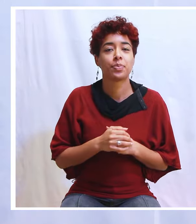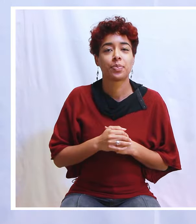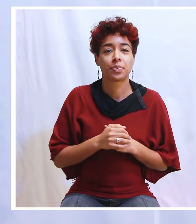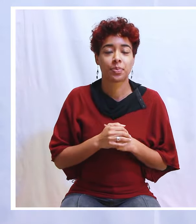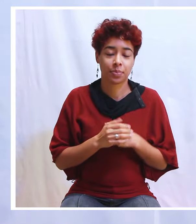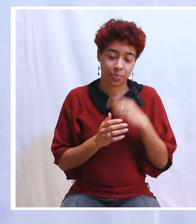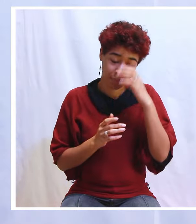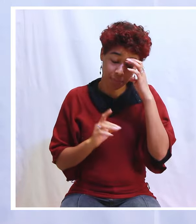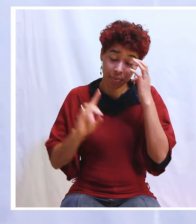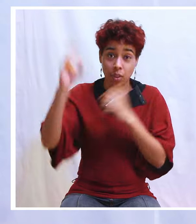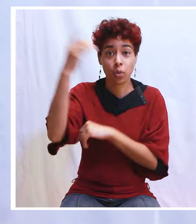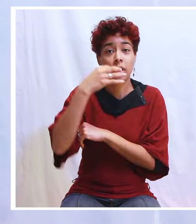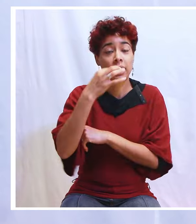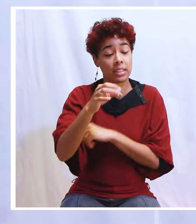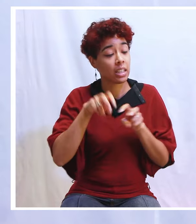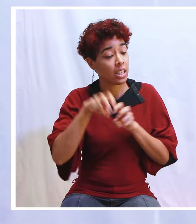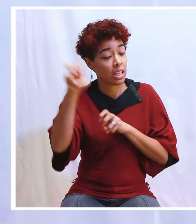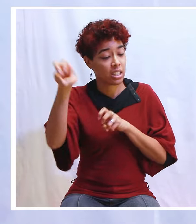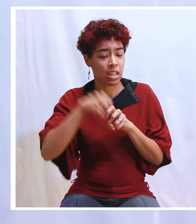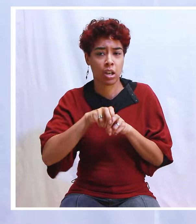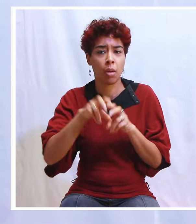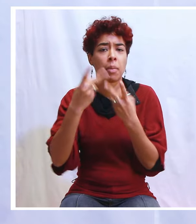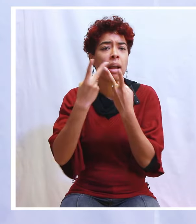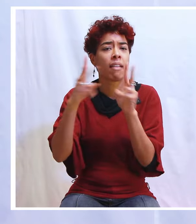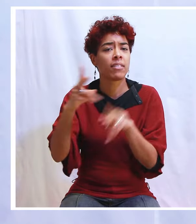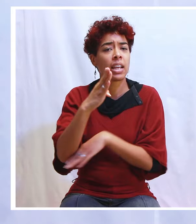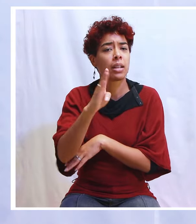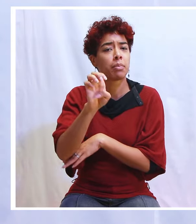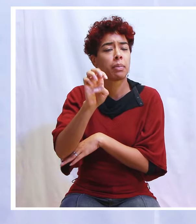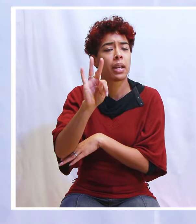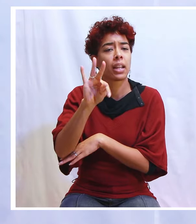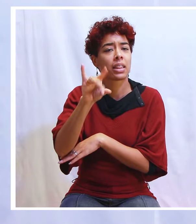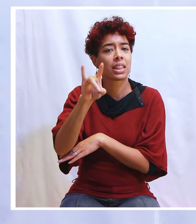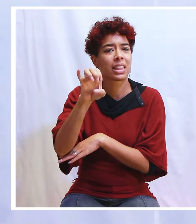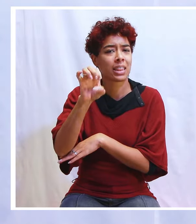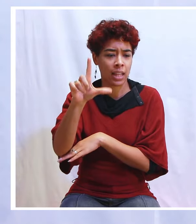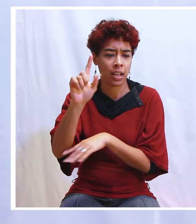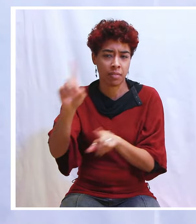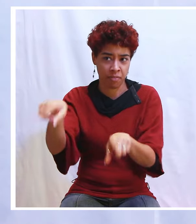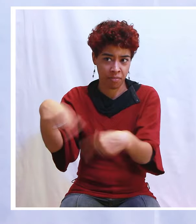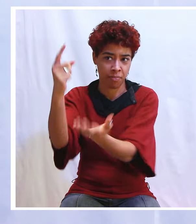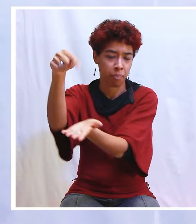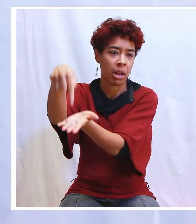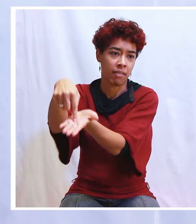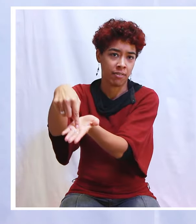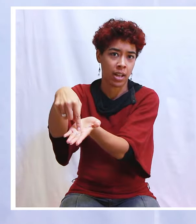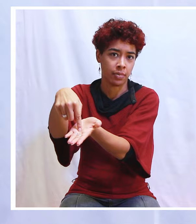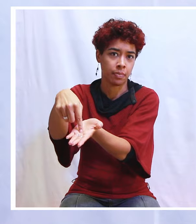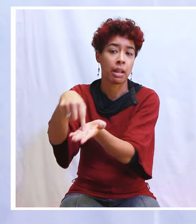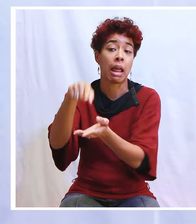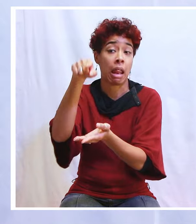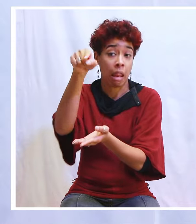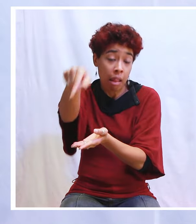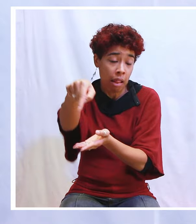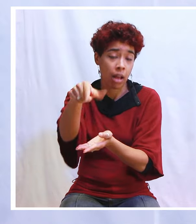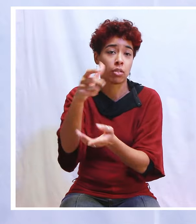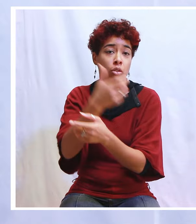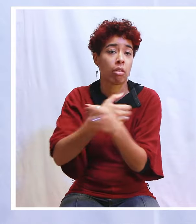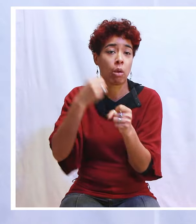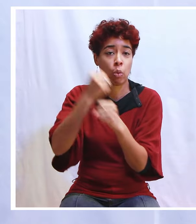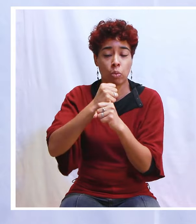lève-toi, monte à Béthel et demeure-y. Là tu dresseras un autel au Dieu qui t'apparut lorsque tu fuyais Isaïe, ton frère.